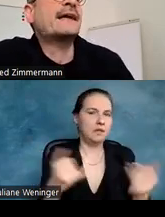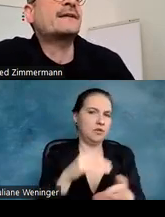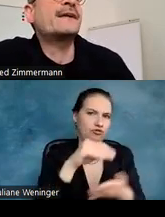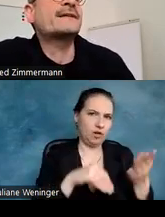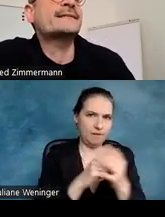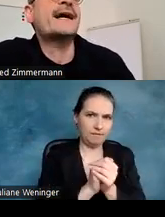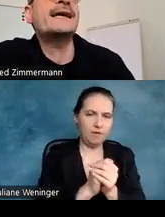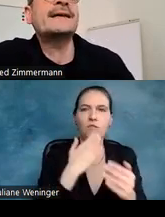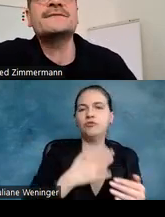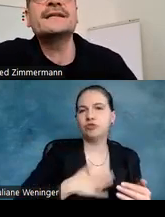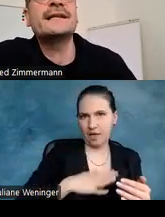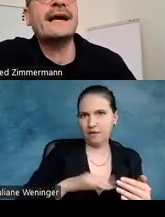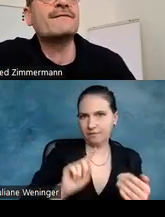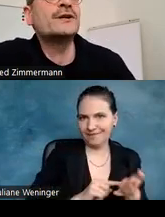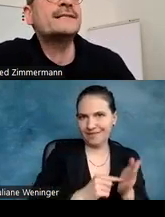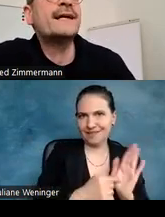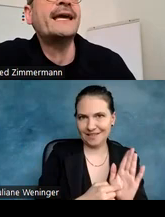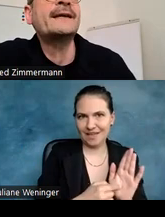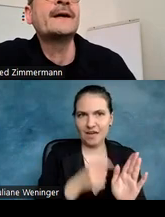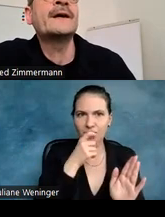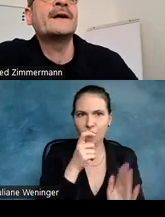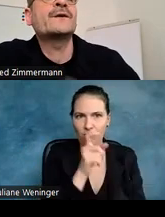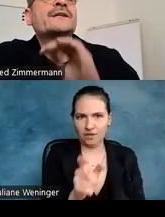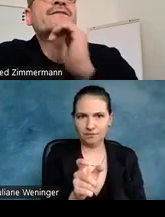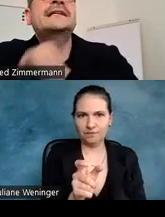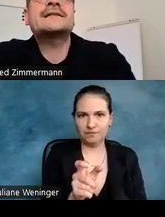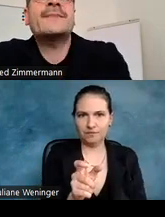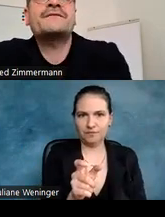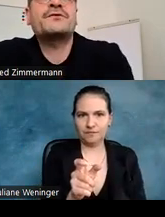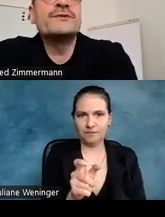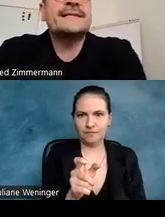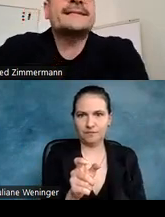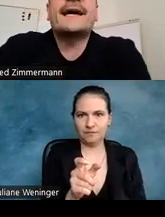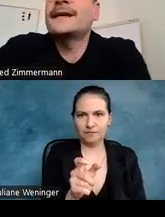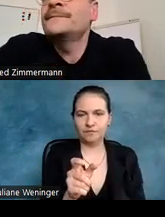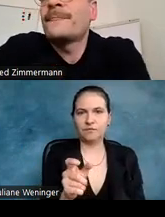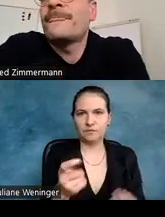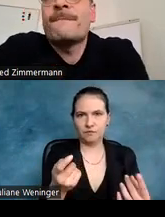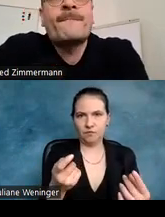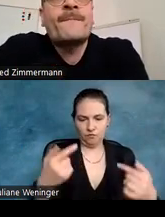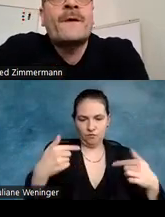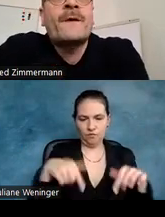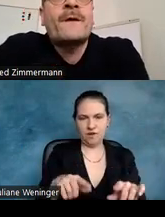ich Ihnen gerne mal was zeigen. Ich will Ihnen ein Wort zeigen und ich will Ihnen das mal von unten zeigen.